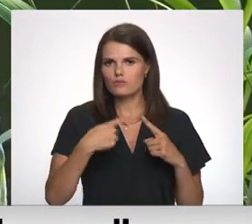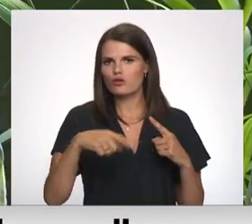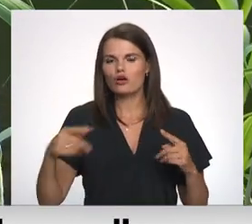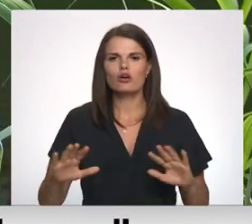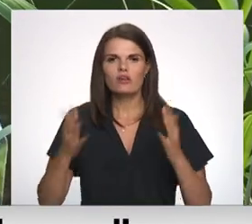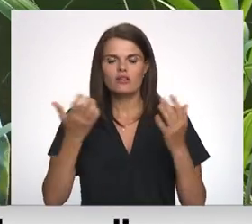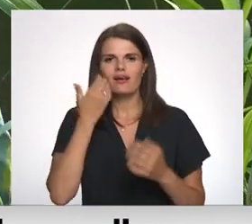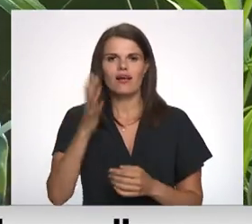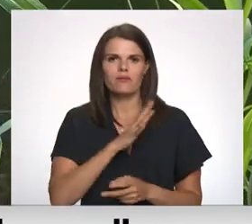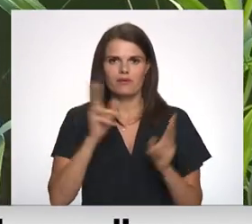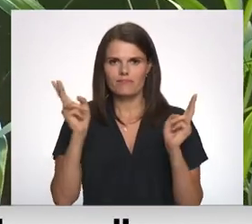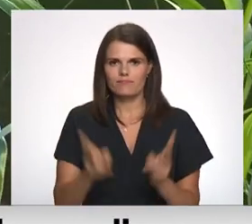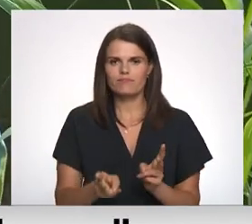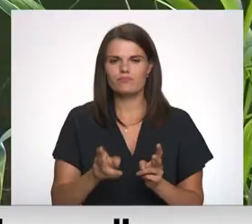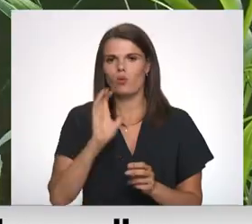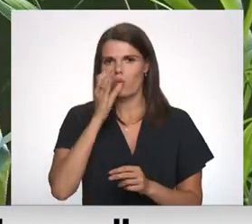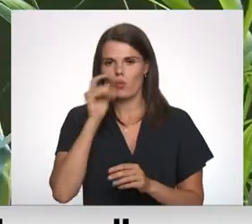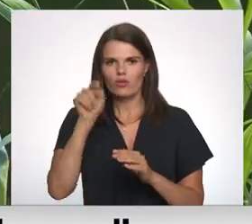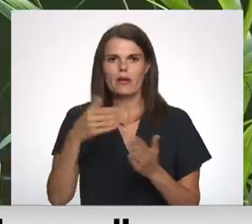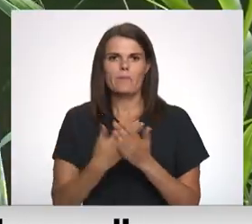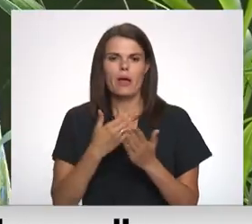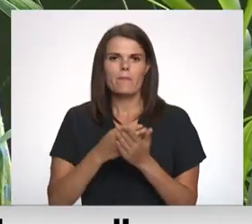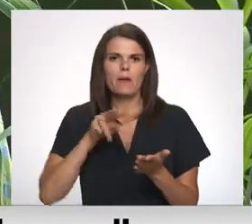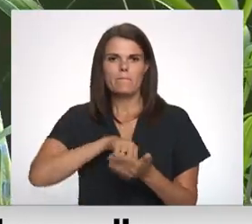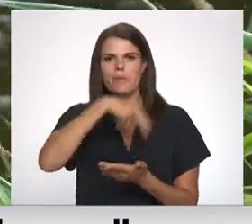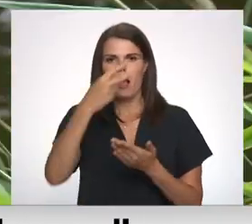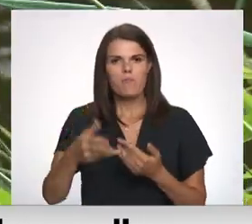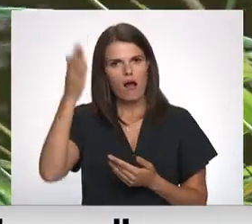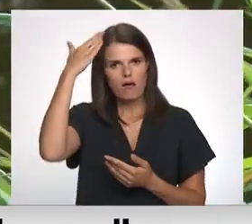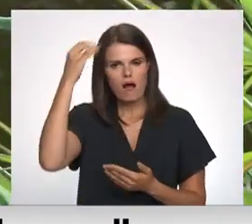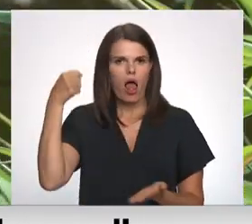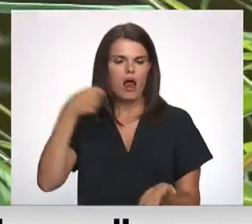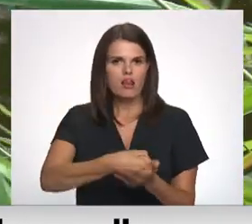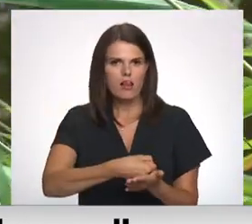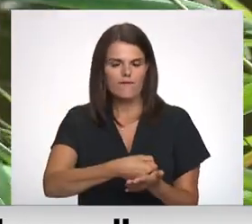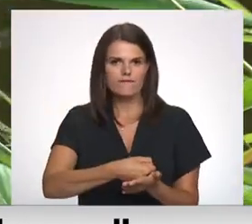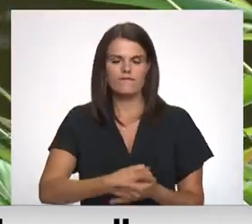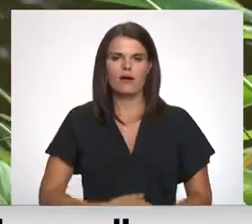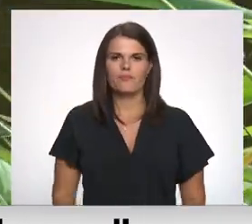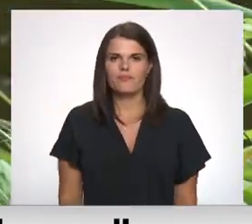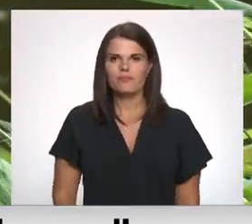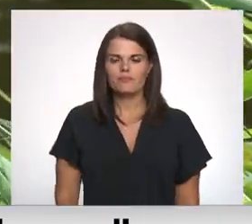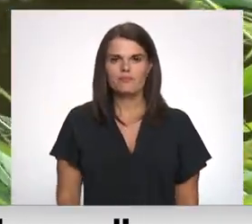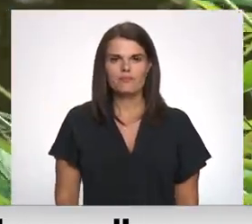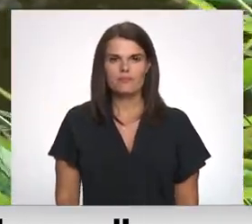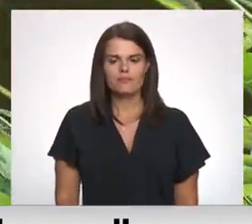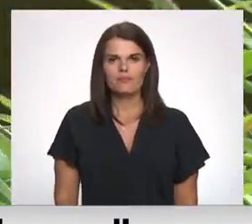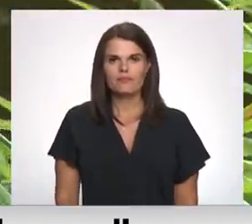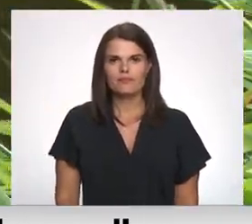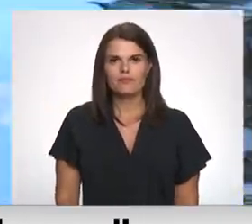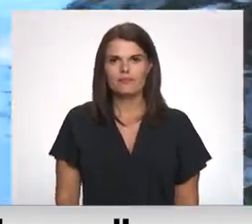kad gūtas dažādas traumas, piemēram, lecot ūdenī uz galvas. Santādams Onēmats Moskovskis, Vidzemes televīzija